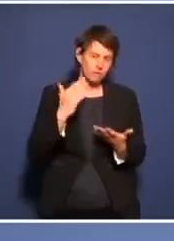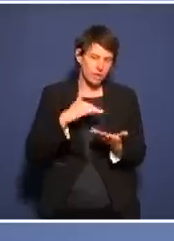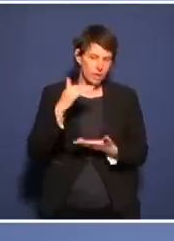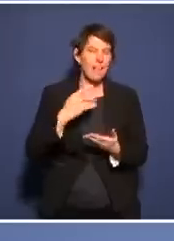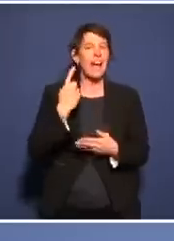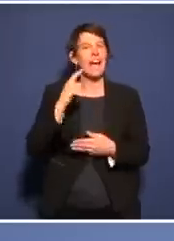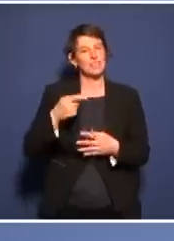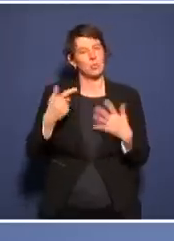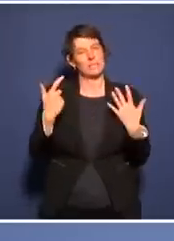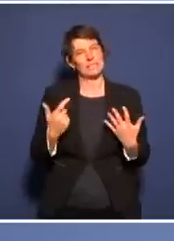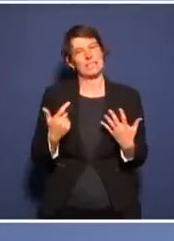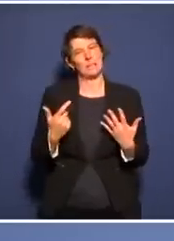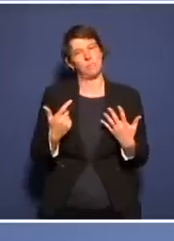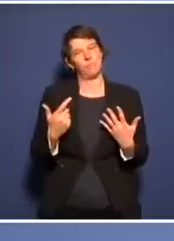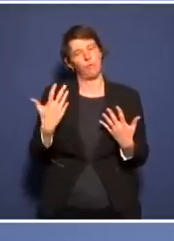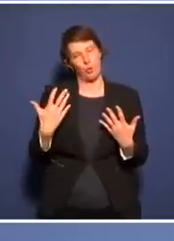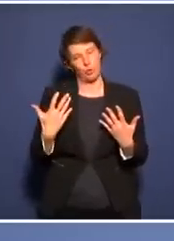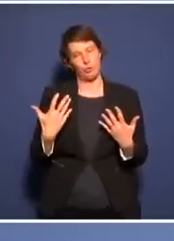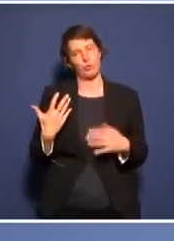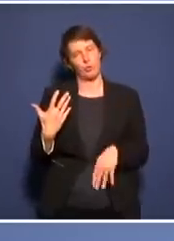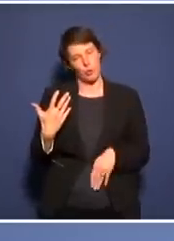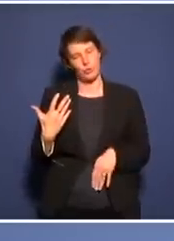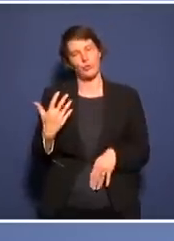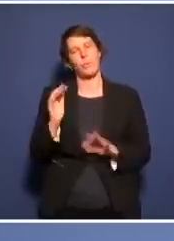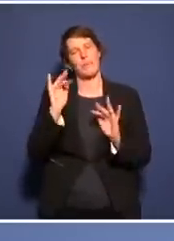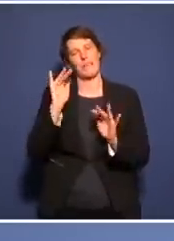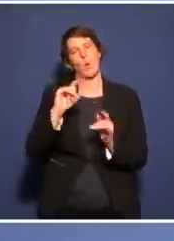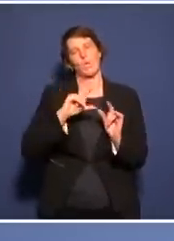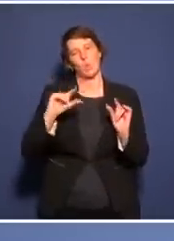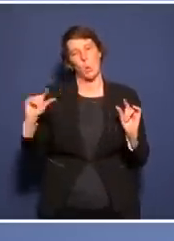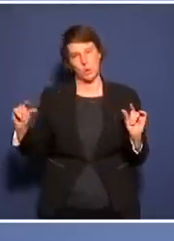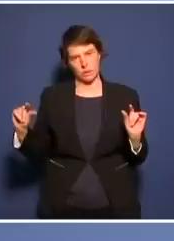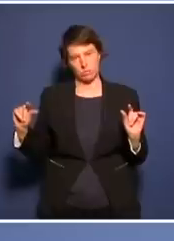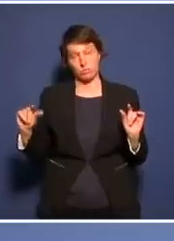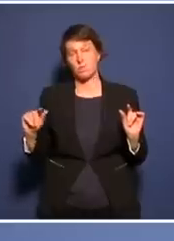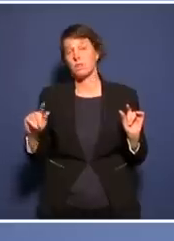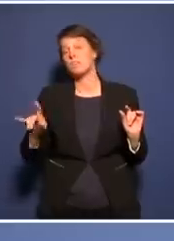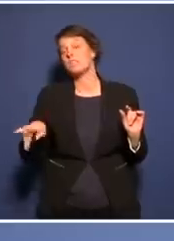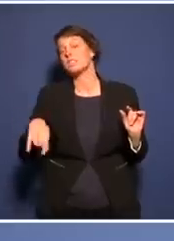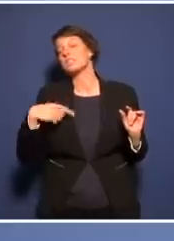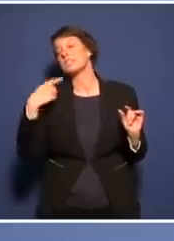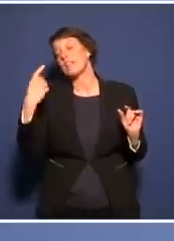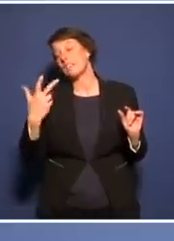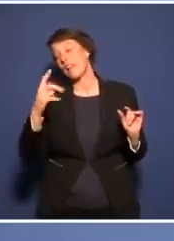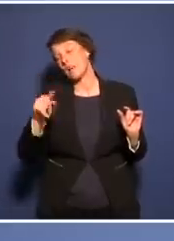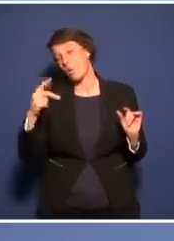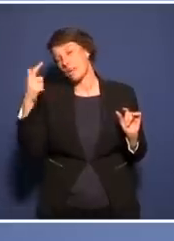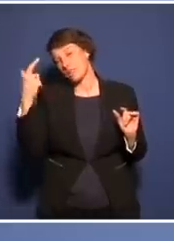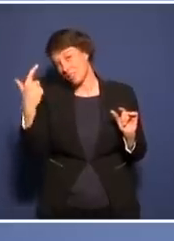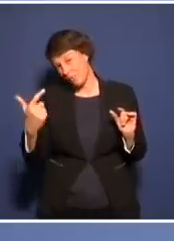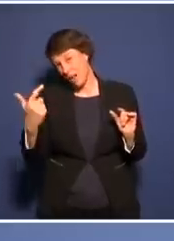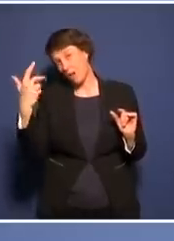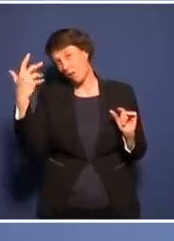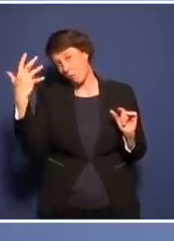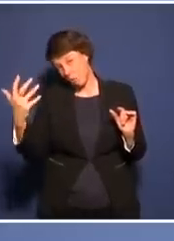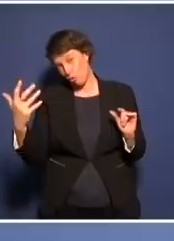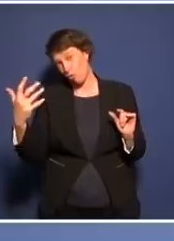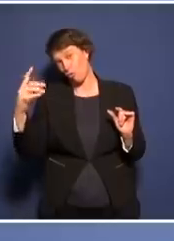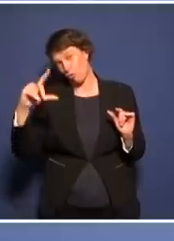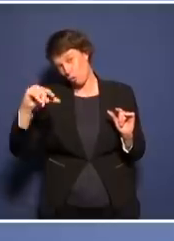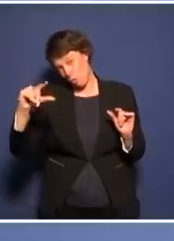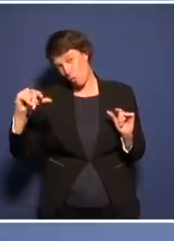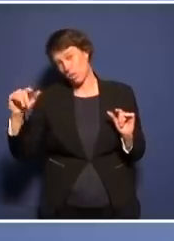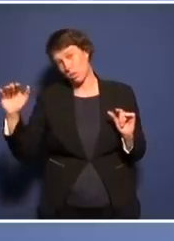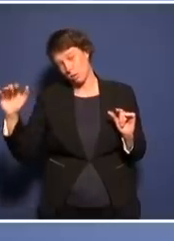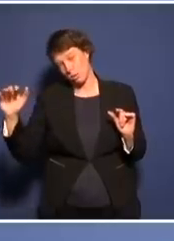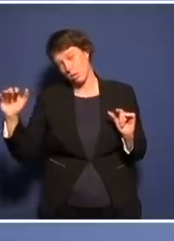meine Fragen nicht verlesen werden, obwohl ich formell noch Mitglied bin, aber es gibt offenbar Mitglieder 1. Klasse und 2. Klasse, weil viele Fragen von mir